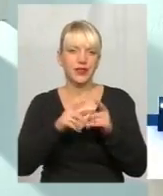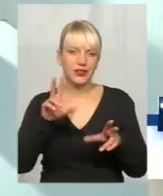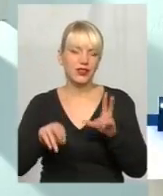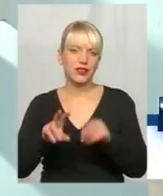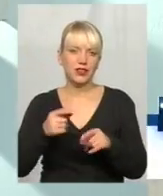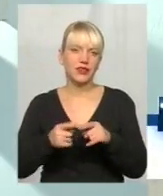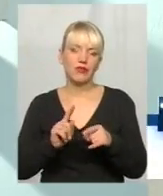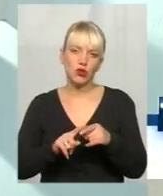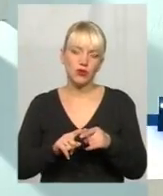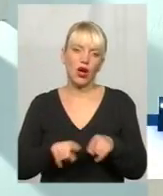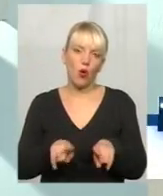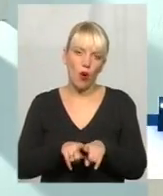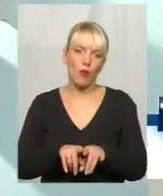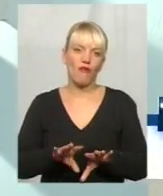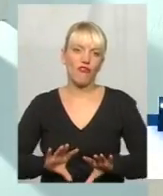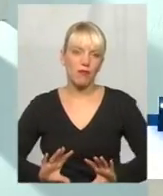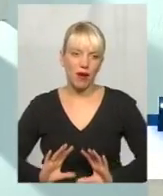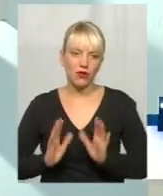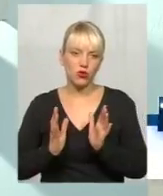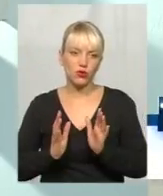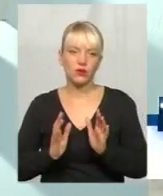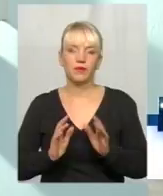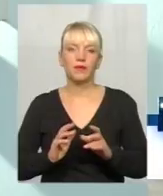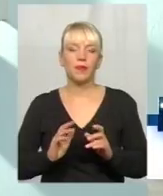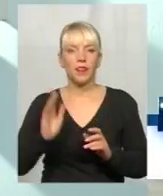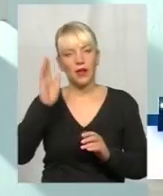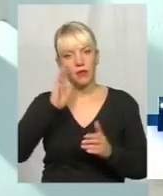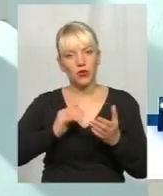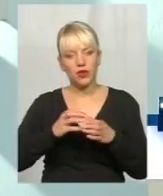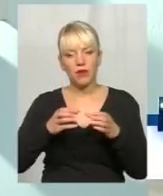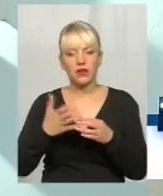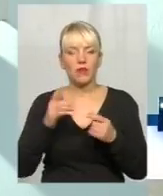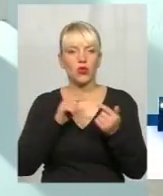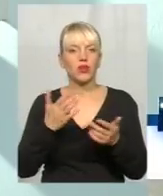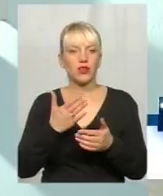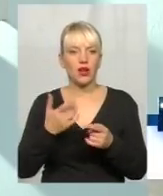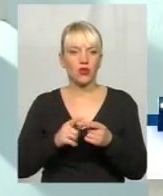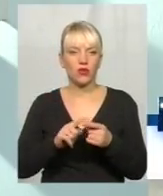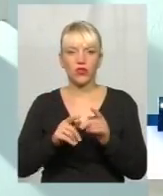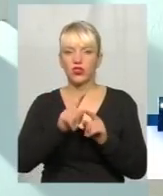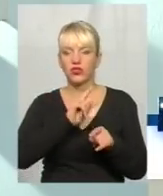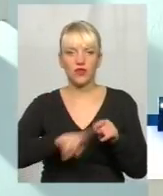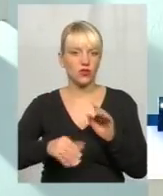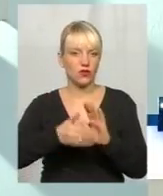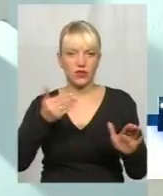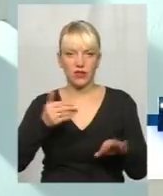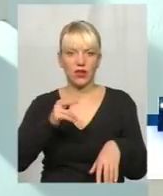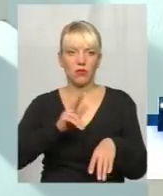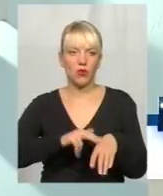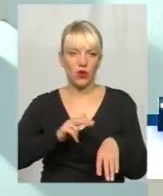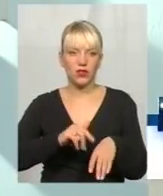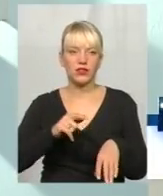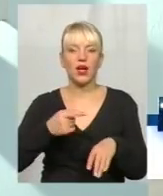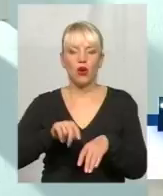в цьому випадку партія, проти якої порушували, вони швидко викликали поліцію, вони, поліція